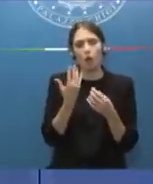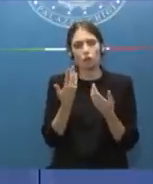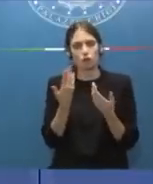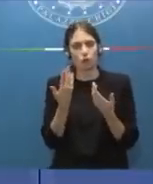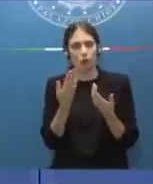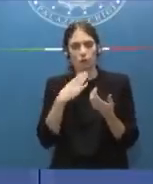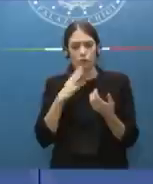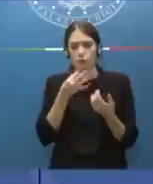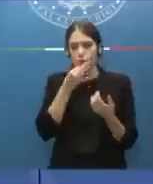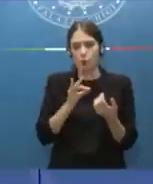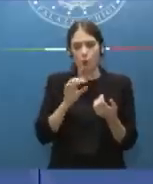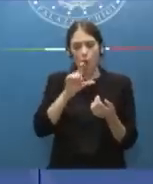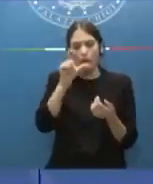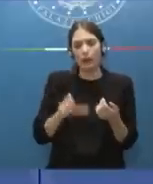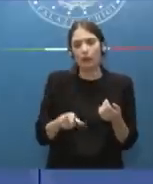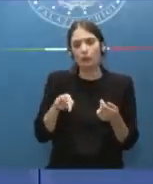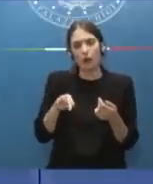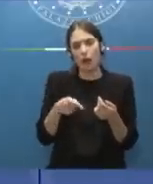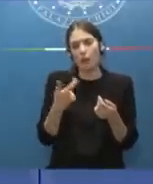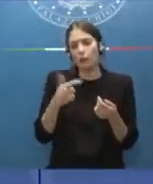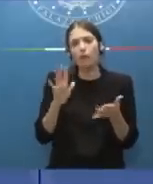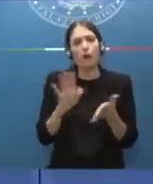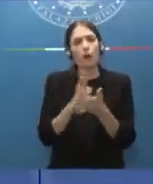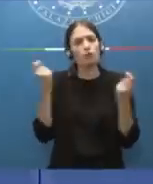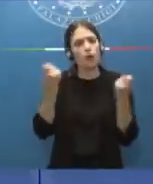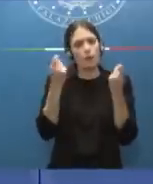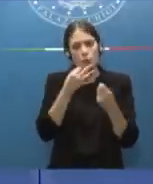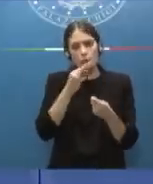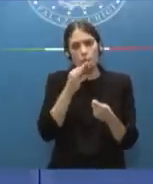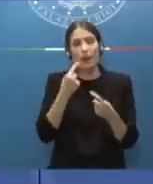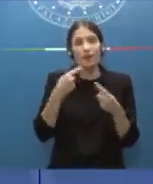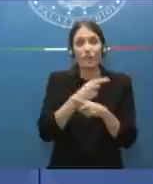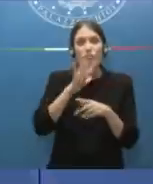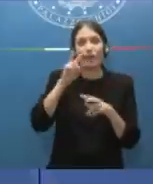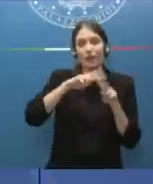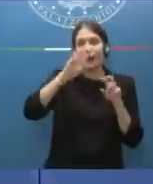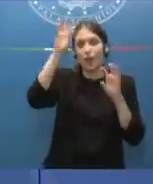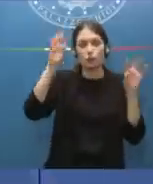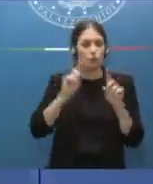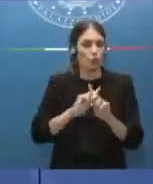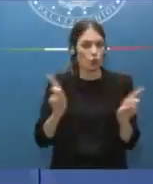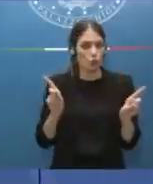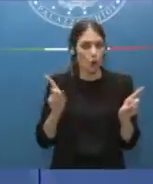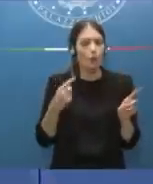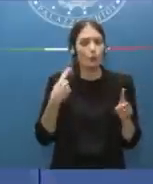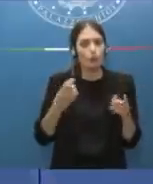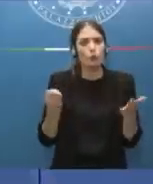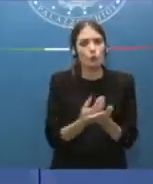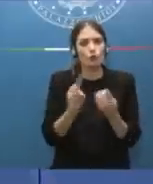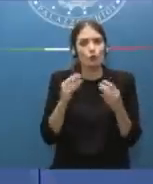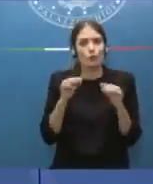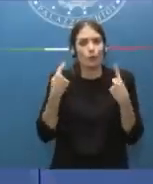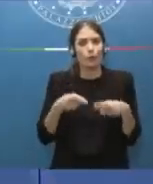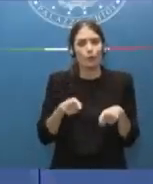qui si sarebbe potuta chiaramente celebrare e magari in altre nazioni no. Ed è quello che accadde, perché lei ricorderà che,